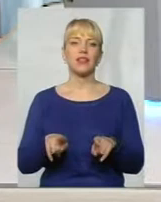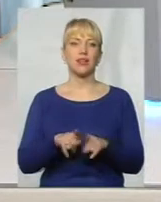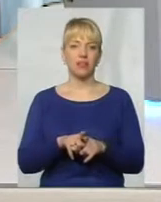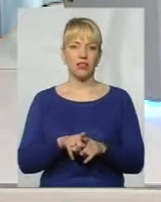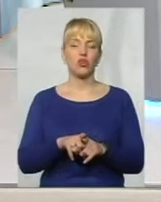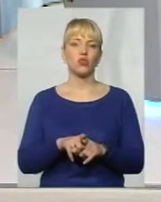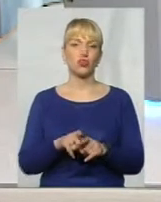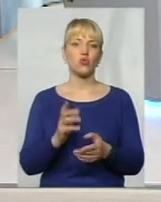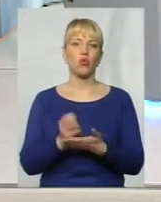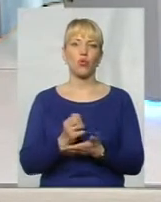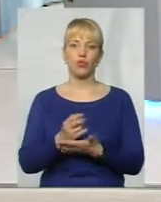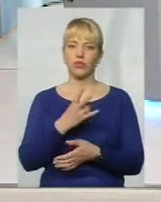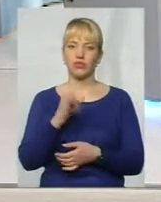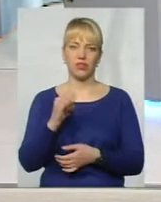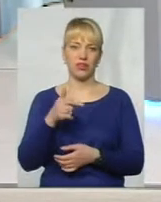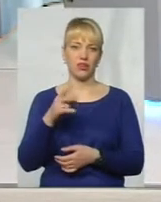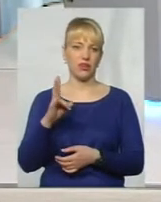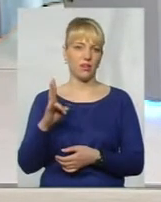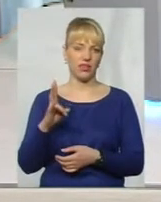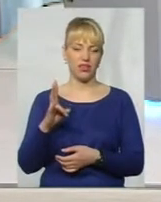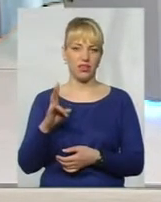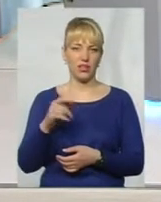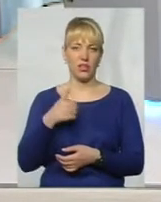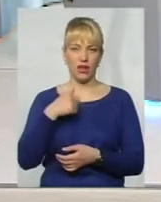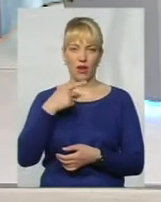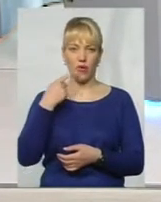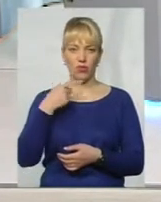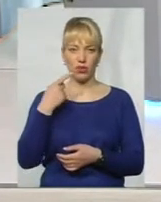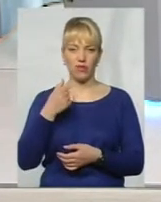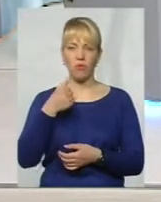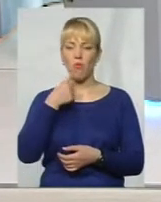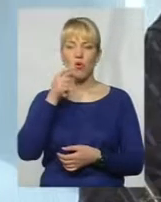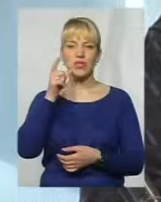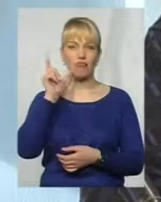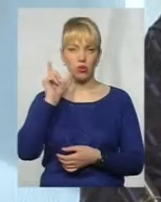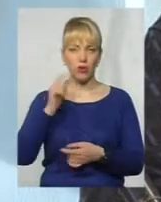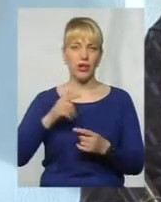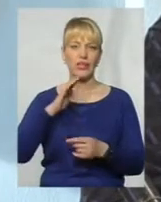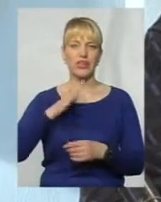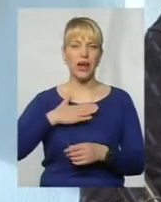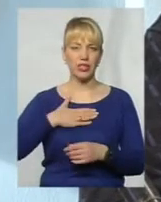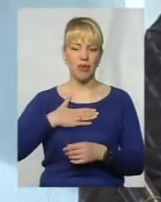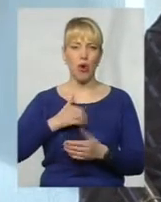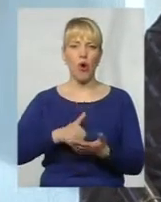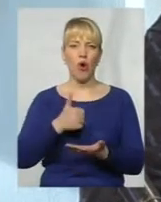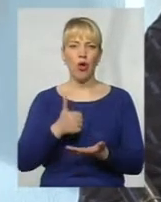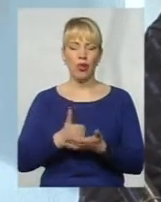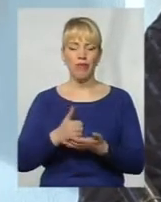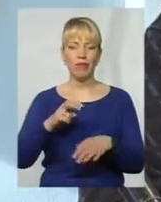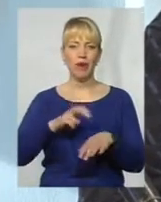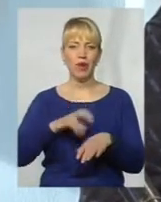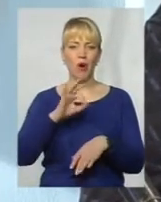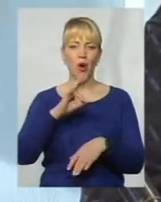Жодної гривні, я говорив позавчора з нашим головним лікарем, онкологом,